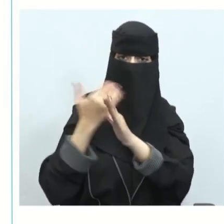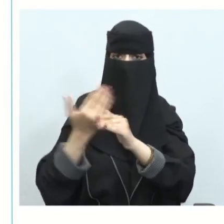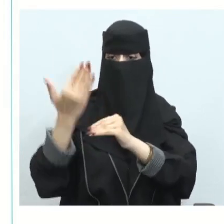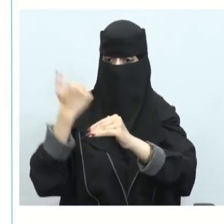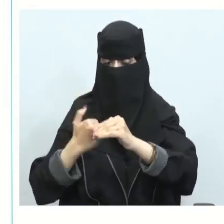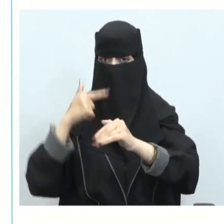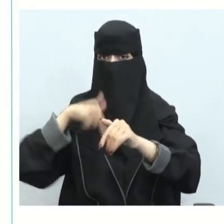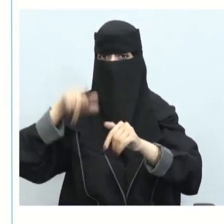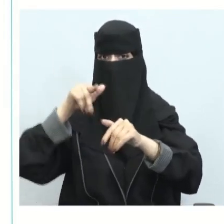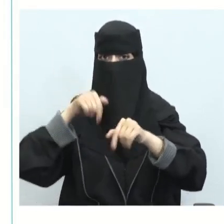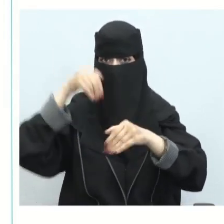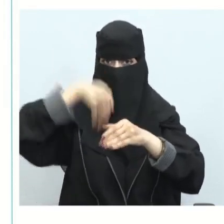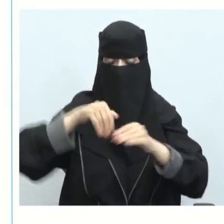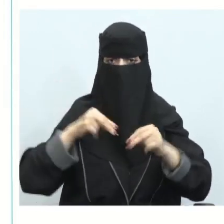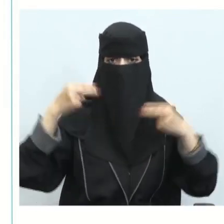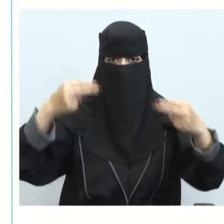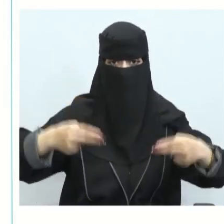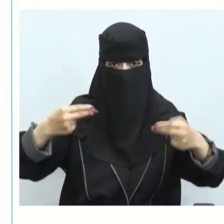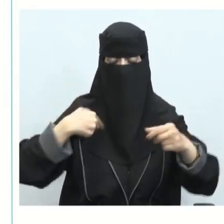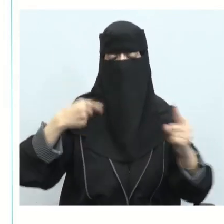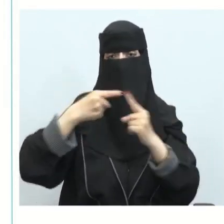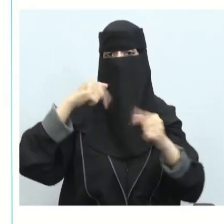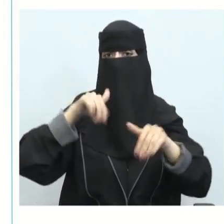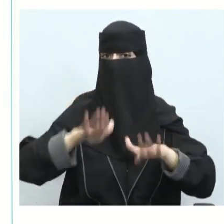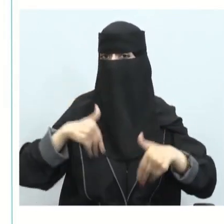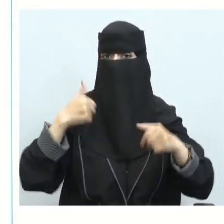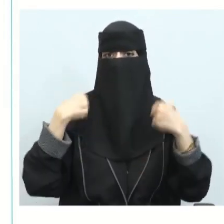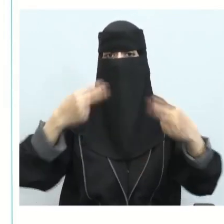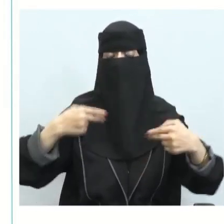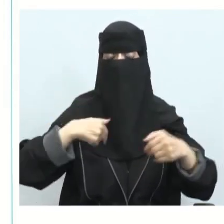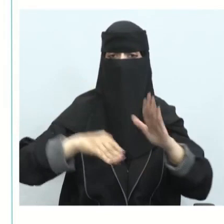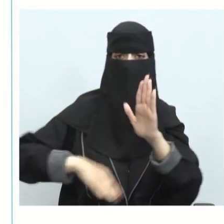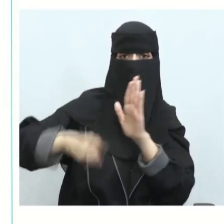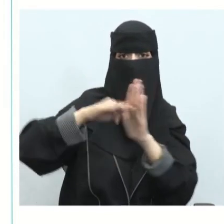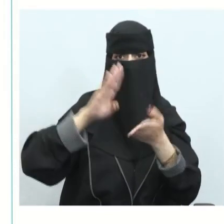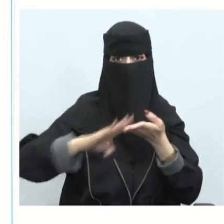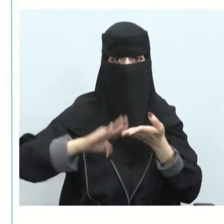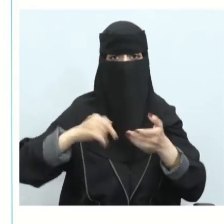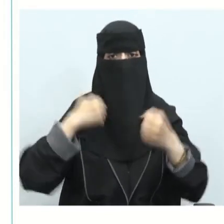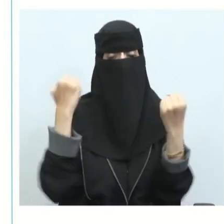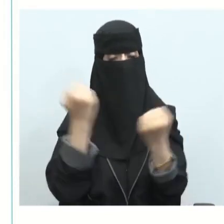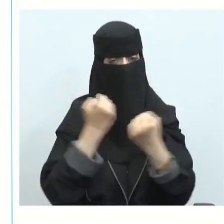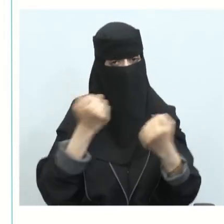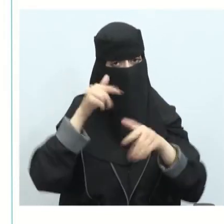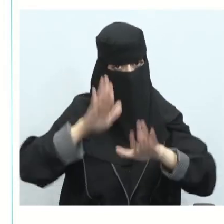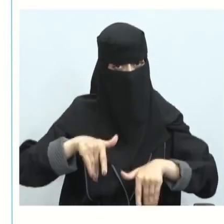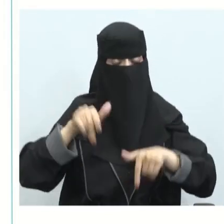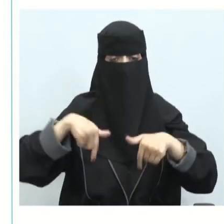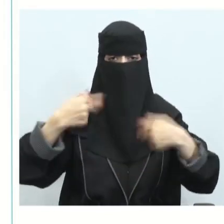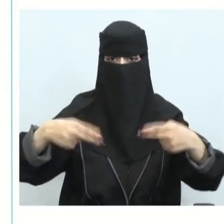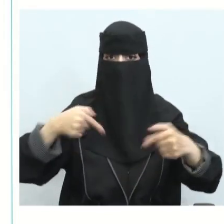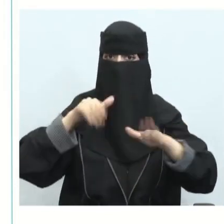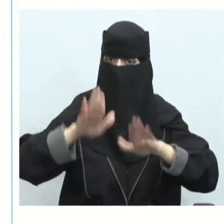مثلا داخل الفعالية هو الغرض من الفعالية مستوى الخطر الممارسات التي تتم فعالية وذكرنا أيضا